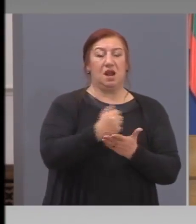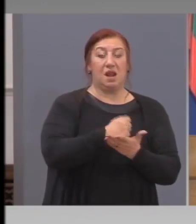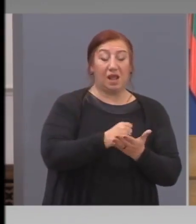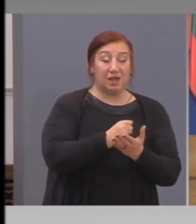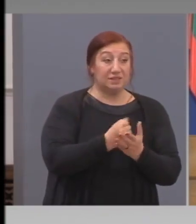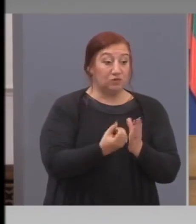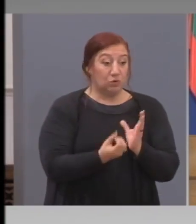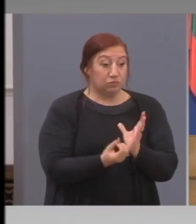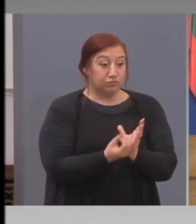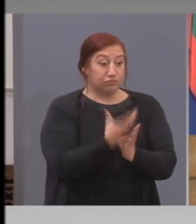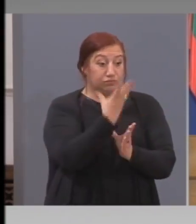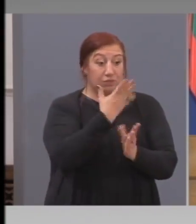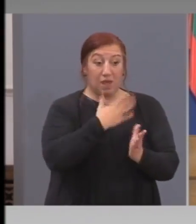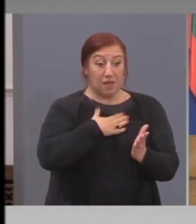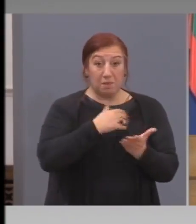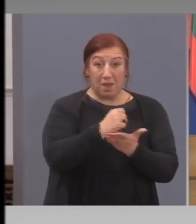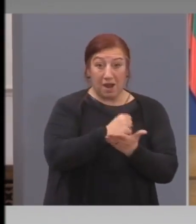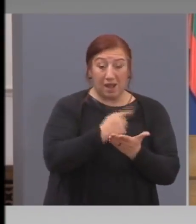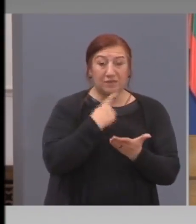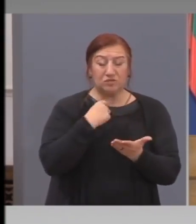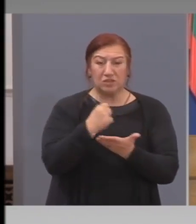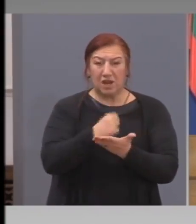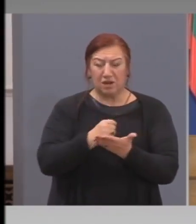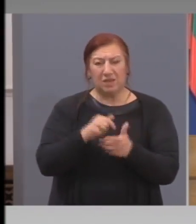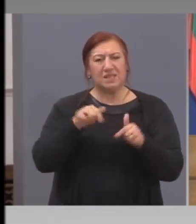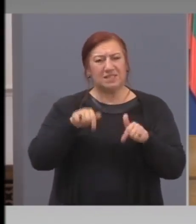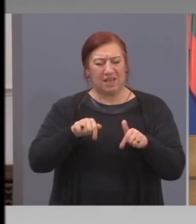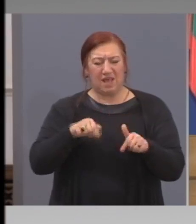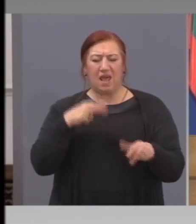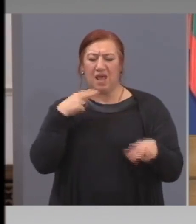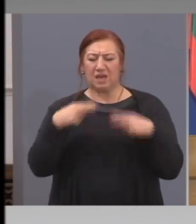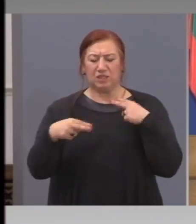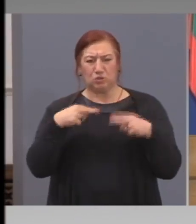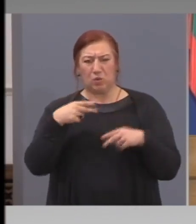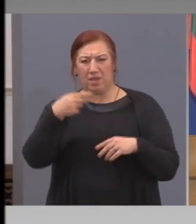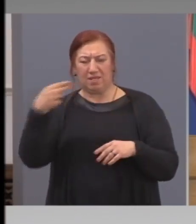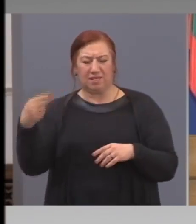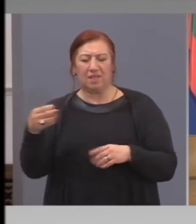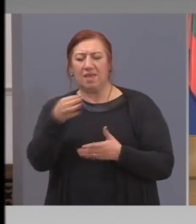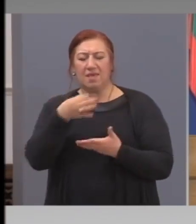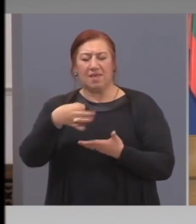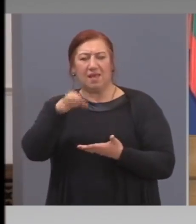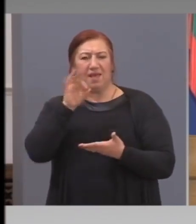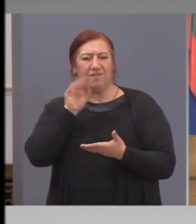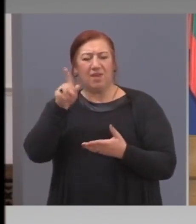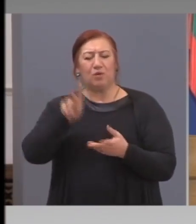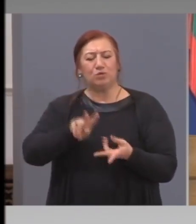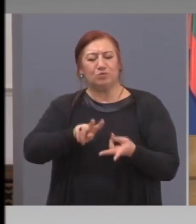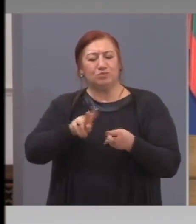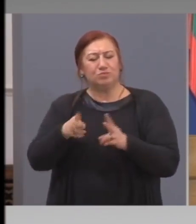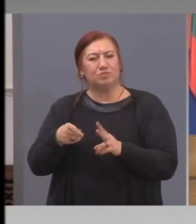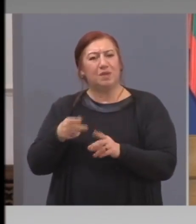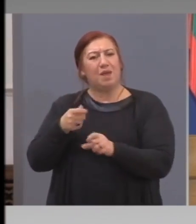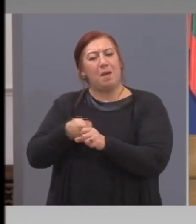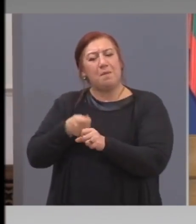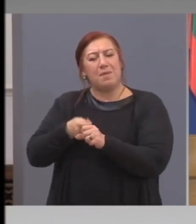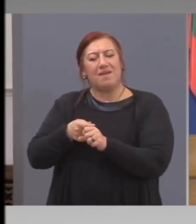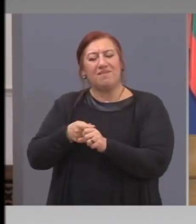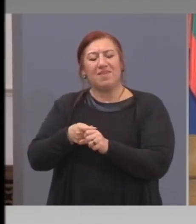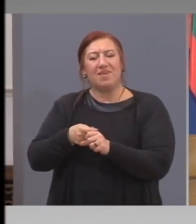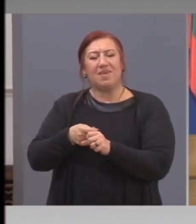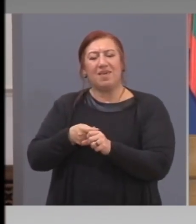лекарство, да, сега ресторантите, кафетата, тези, които се претрансформираха да работят за